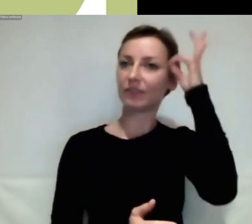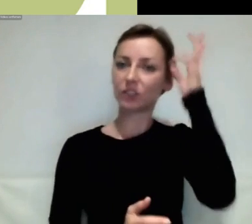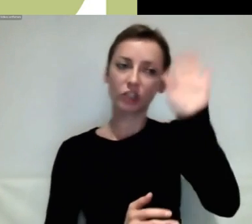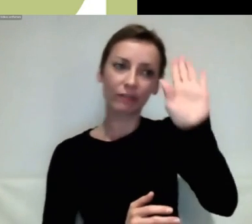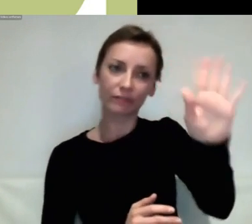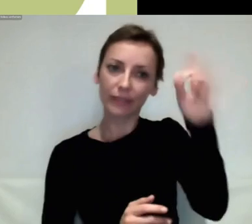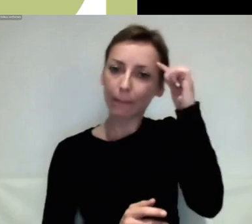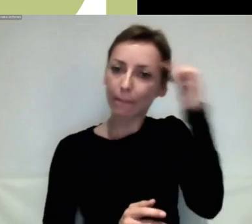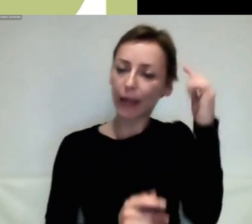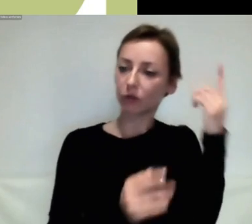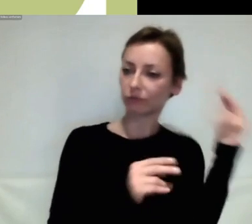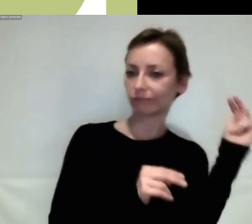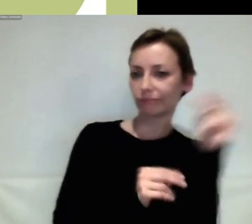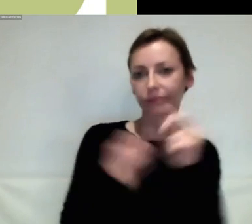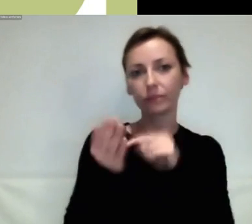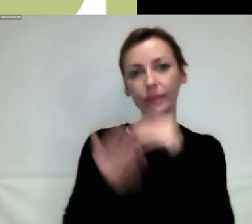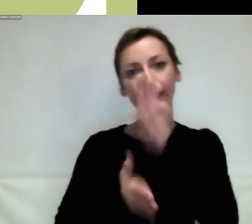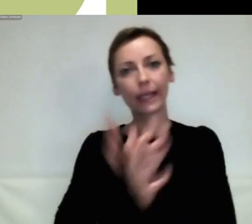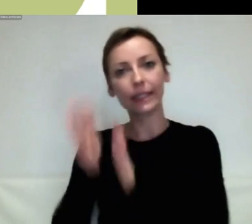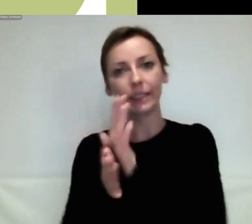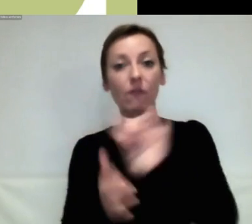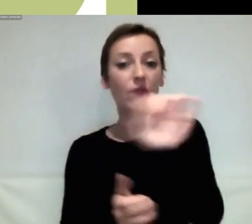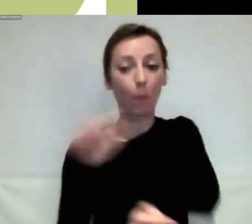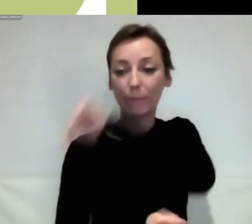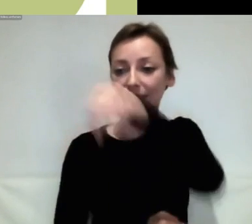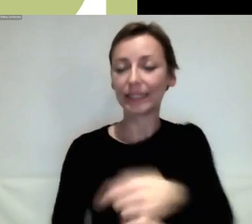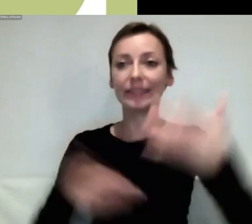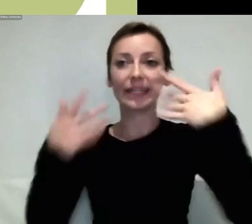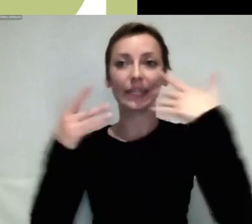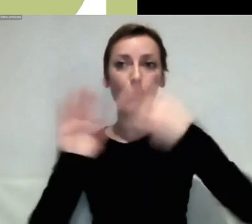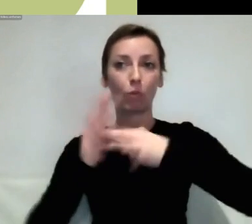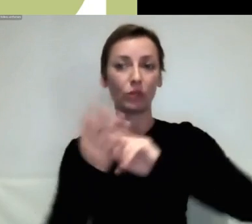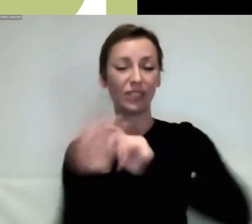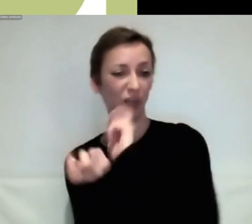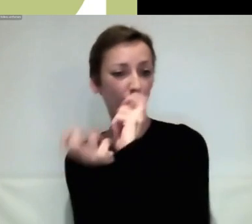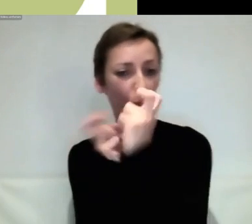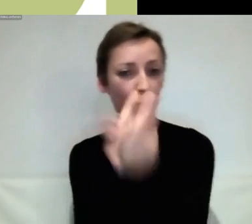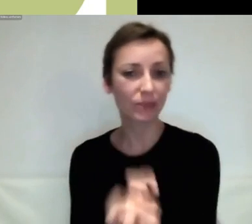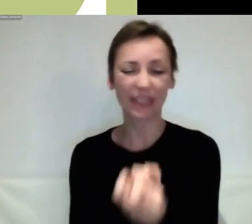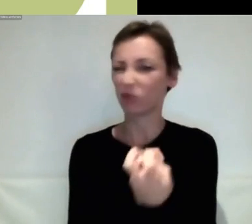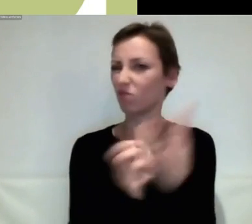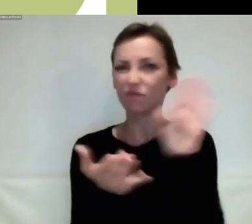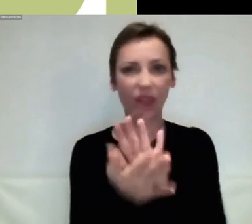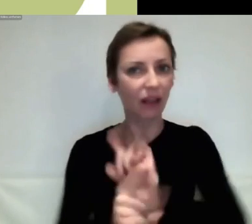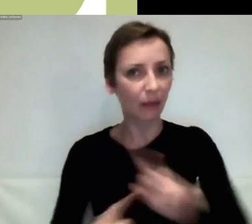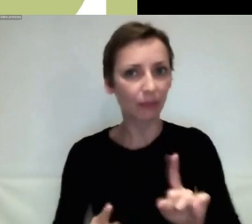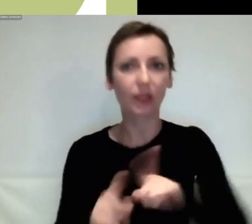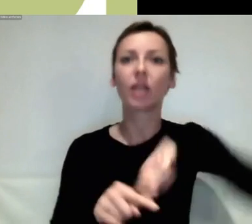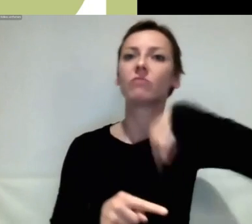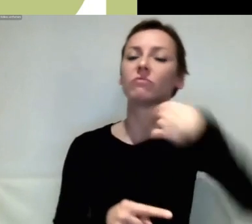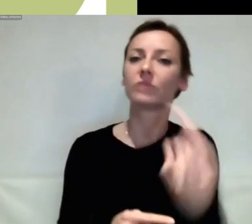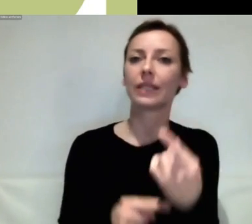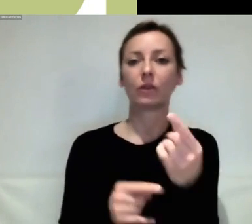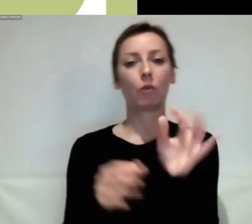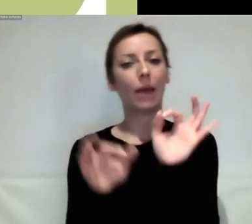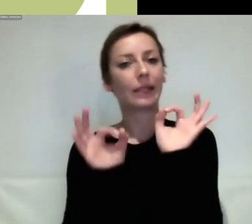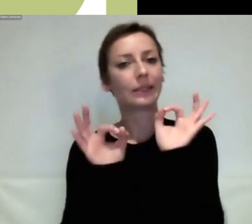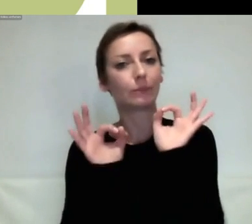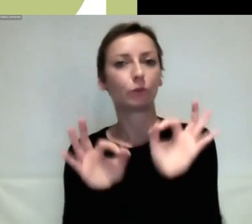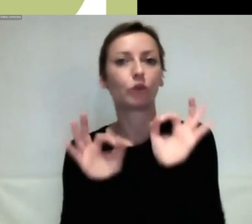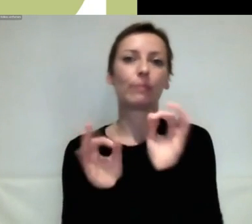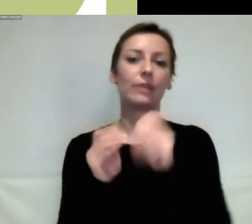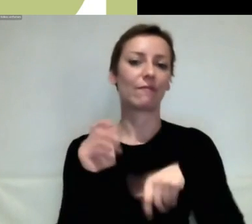ambitionierter Klimapolitik gescheitert sind und dann auch unseren konkreten Vorschlag vorstellen. Danke